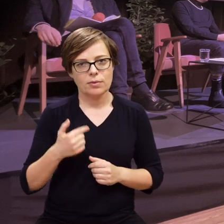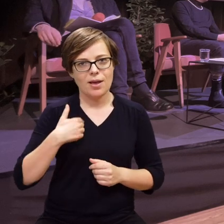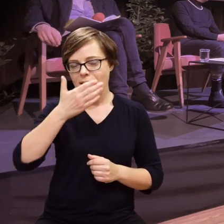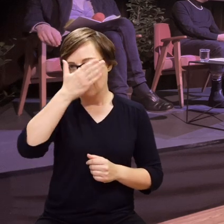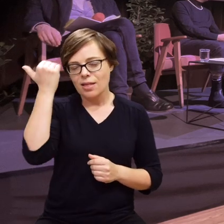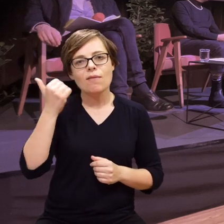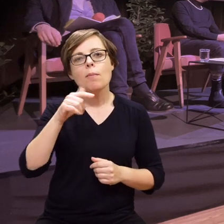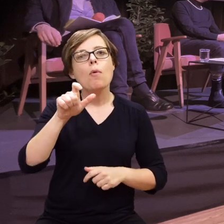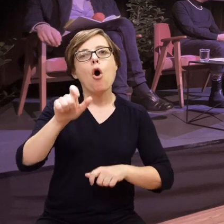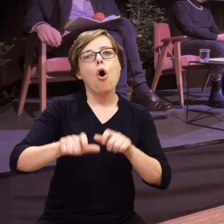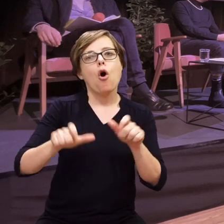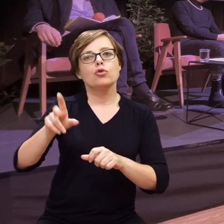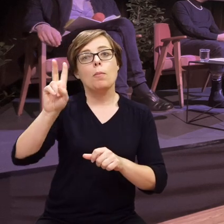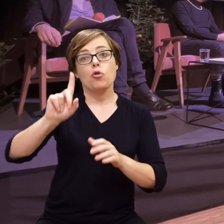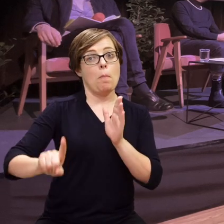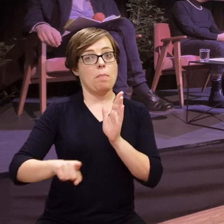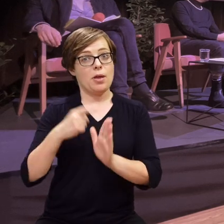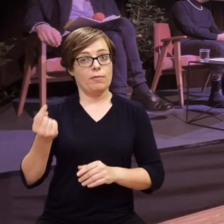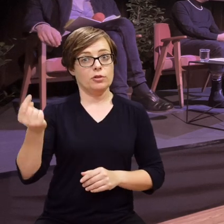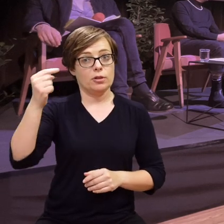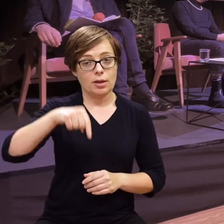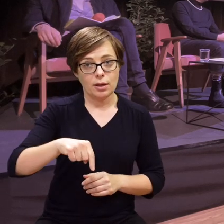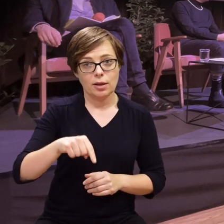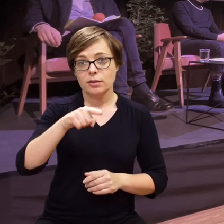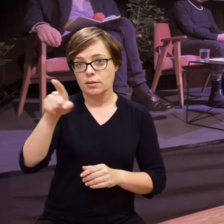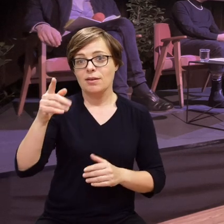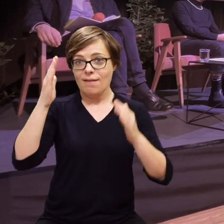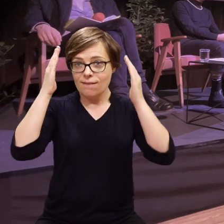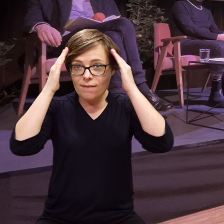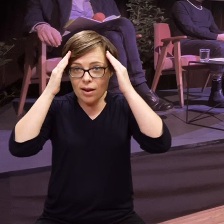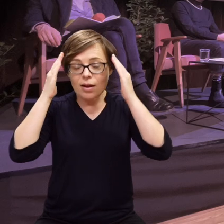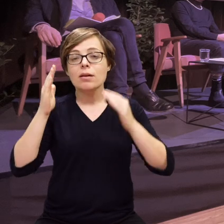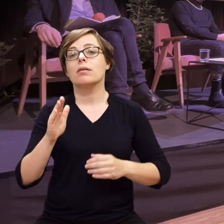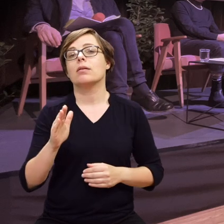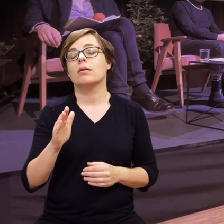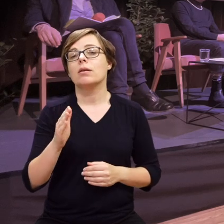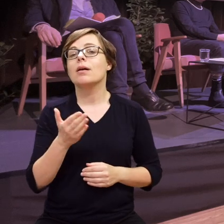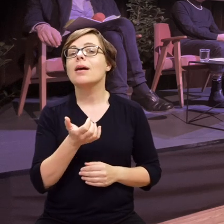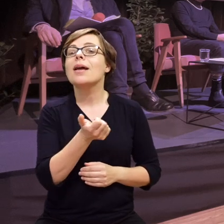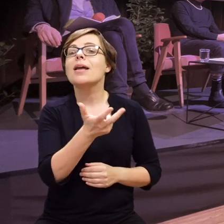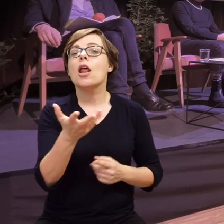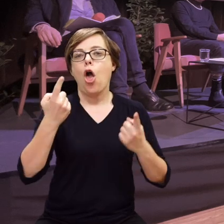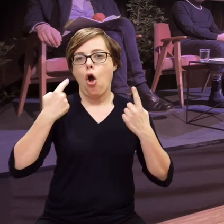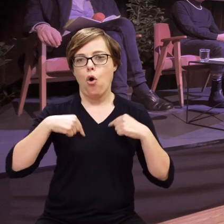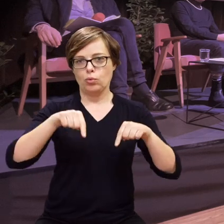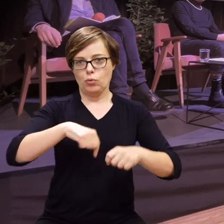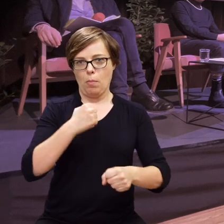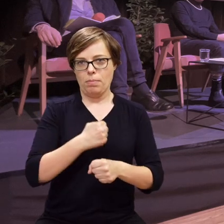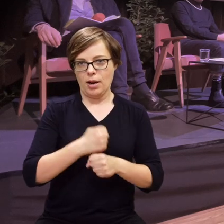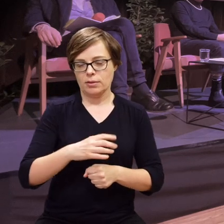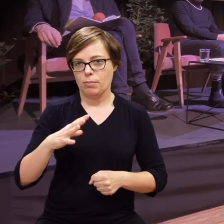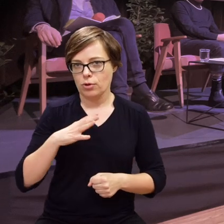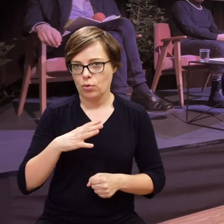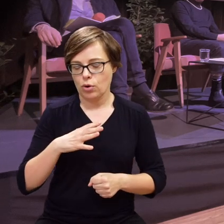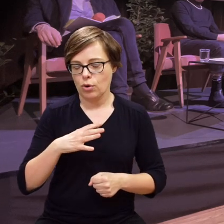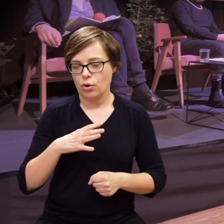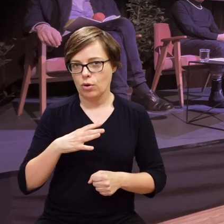te osoby, które są może pierwszy raz dzisiaj z nami, mają świadomość tego, ile osób dzisiaj tutaj pracowało,